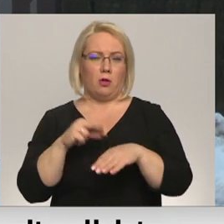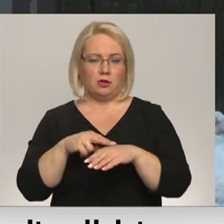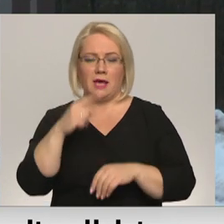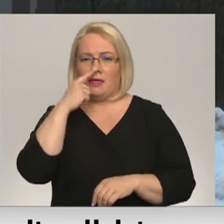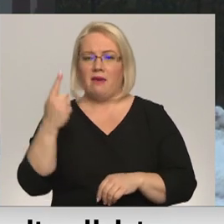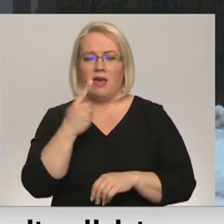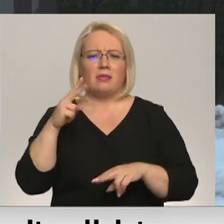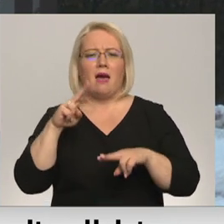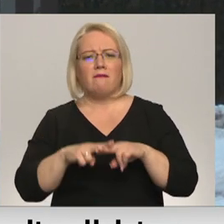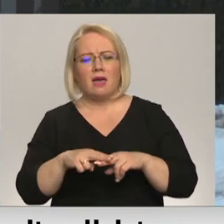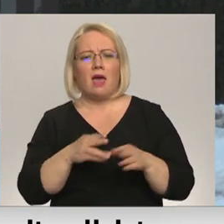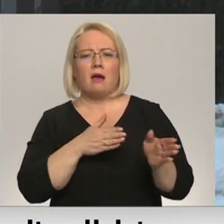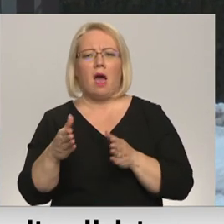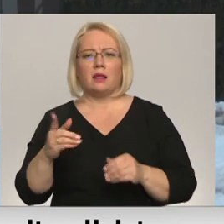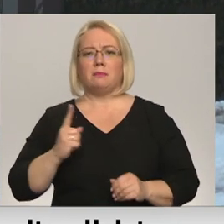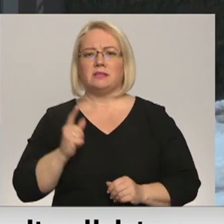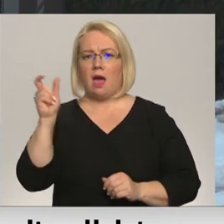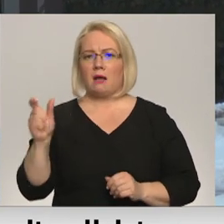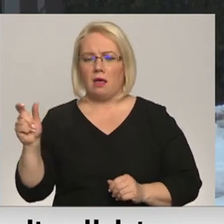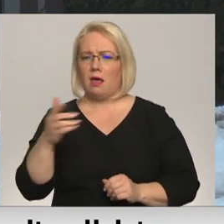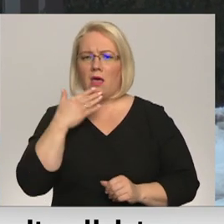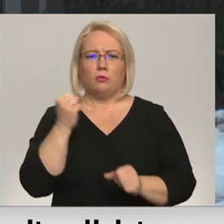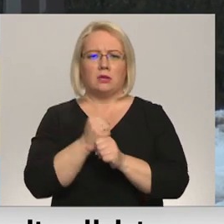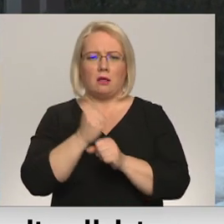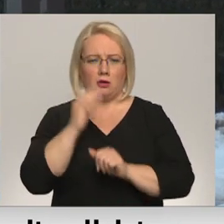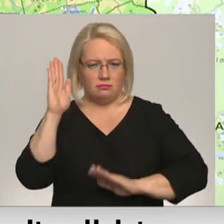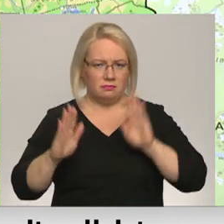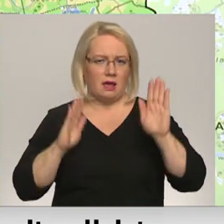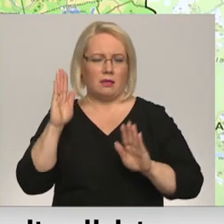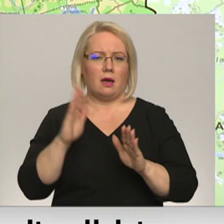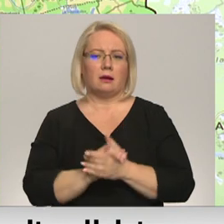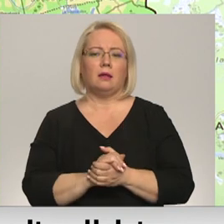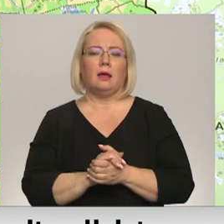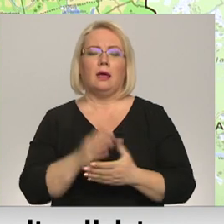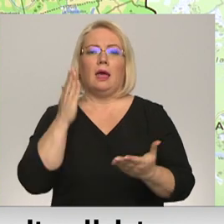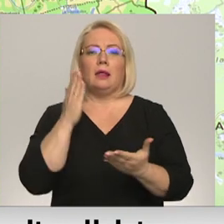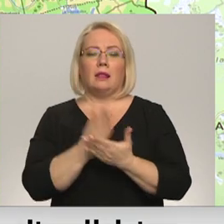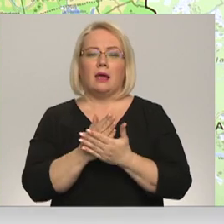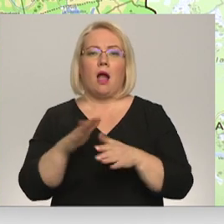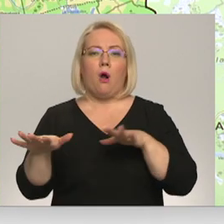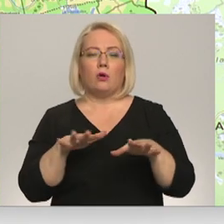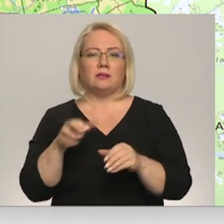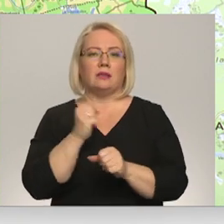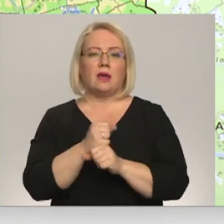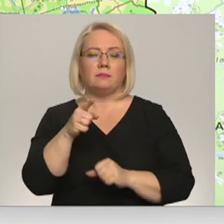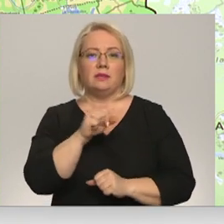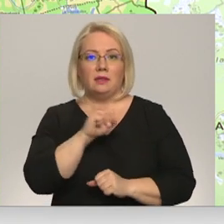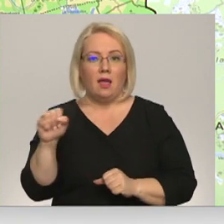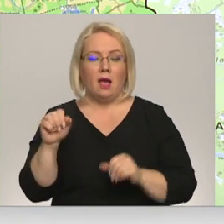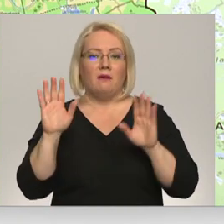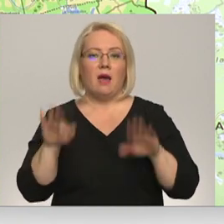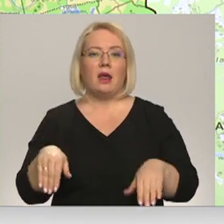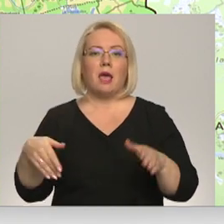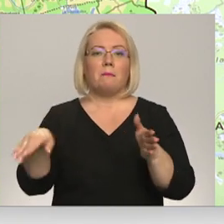vietā kārtības sargātāji gan nesot strādājuši dienakts režīmā. Tik organizētas darbs tā, kad viņi varēja